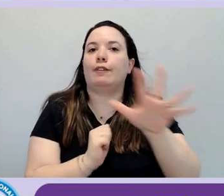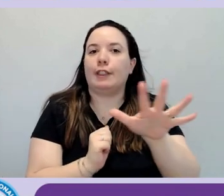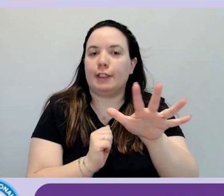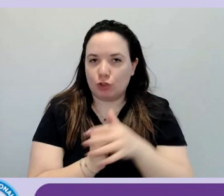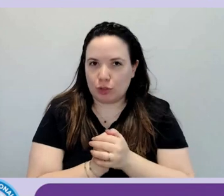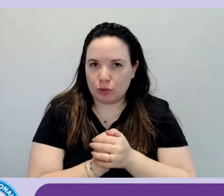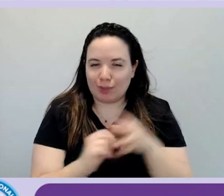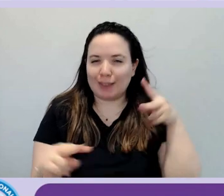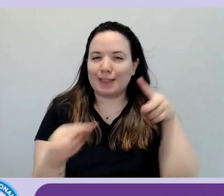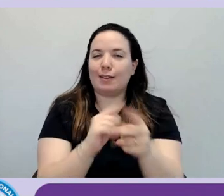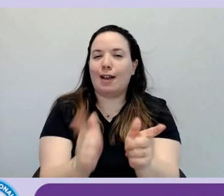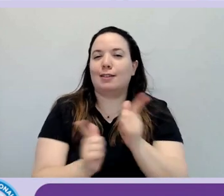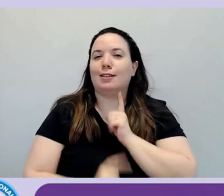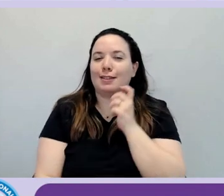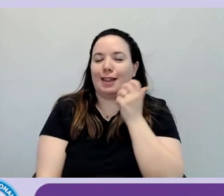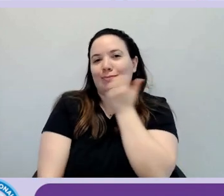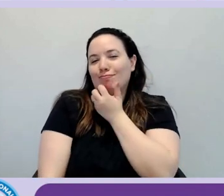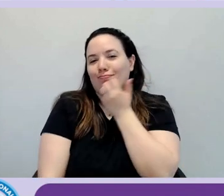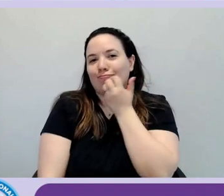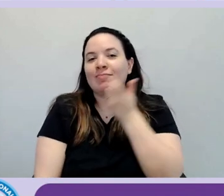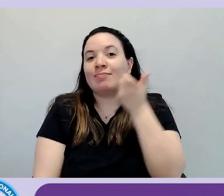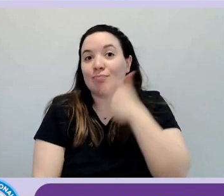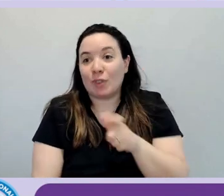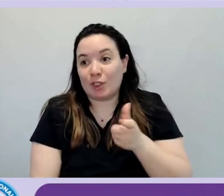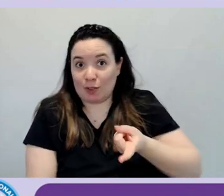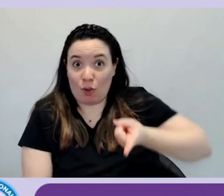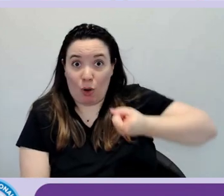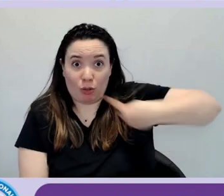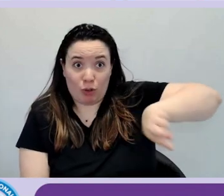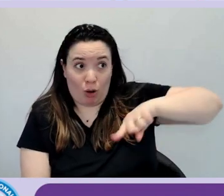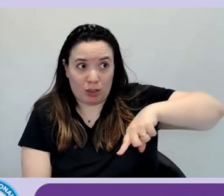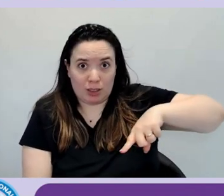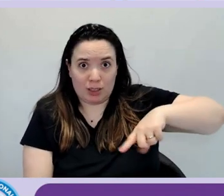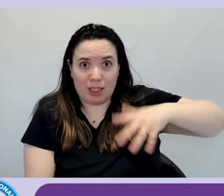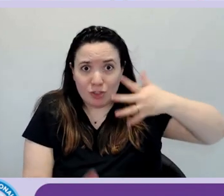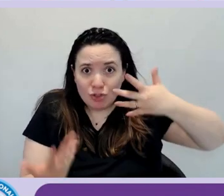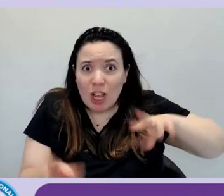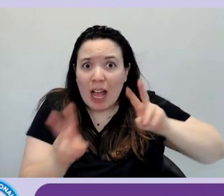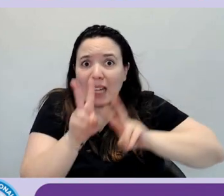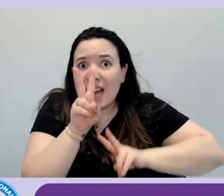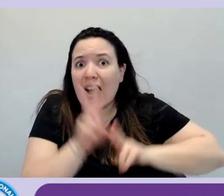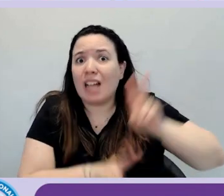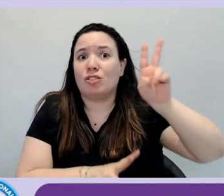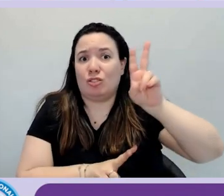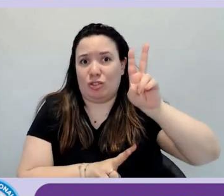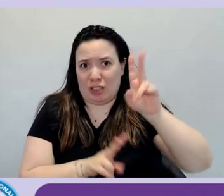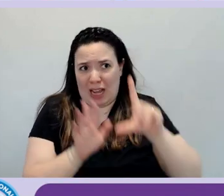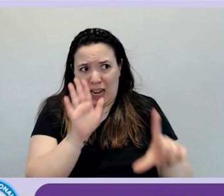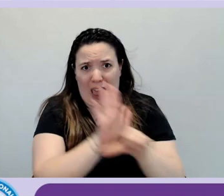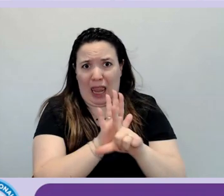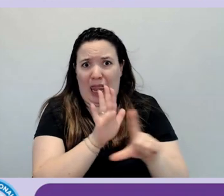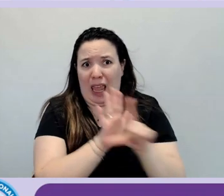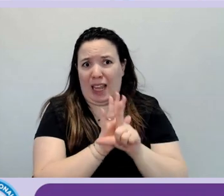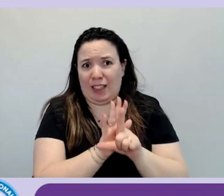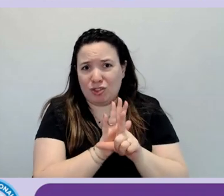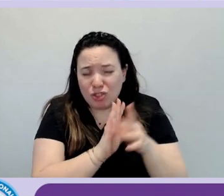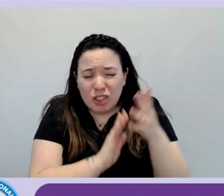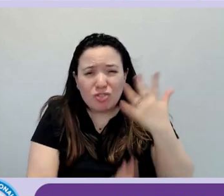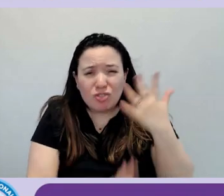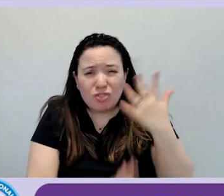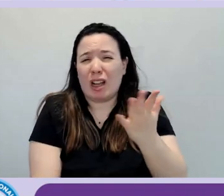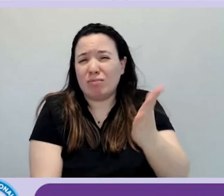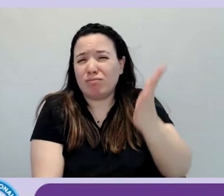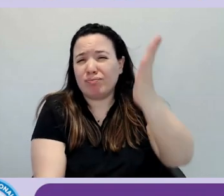livello nazionale abbiamo delle normative che sono nate ben prima di questa normativa europea